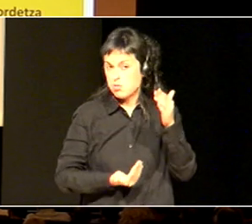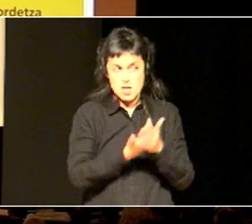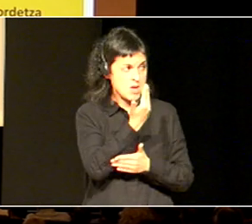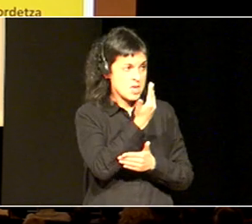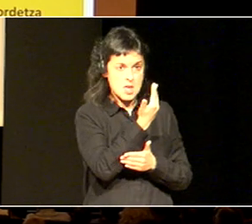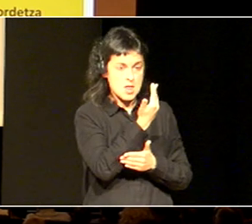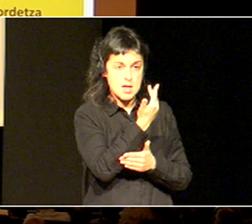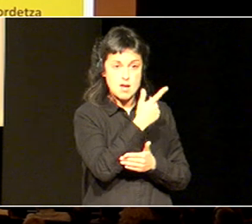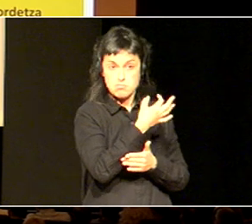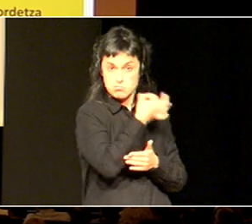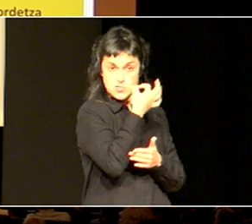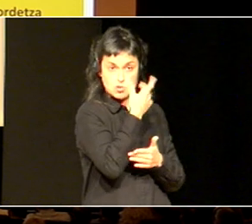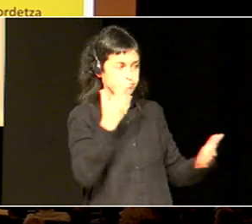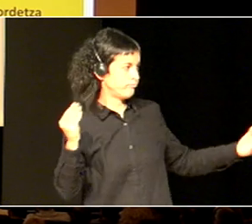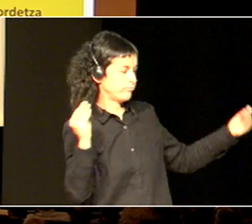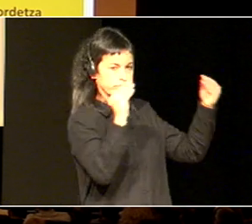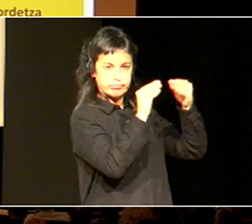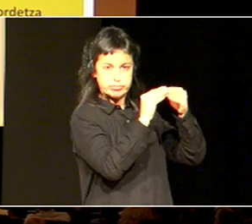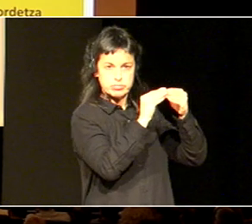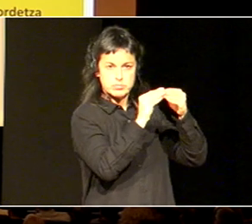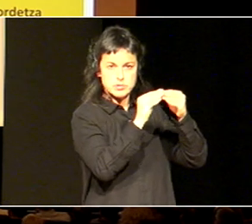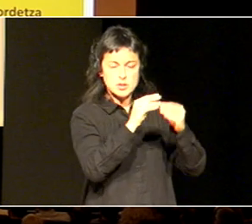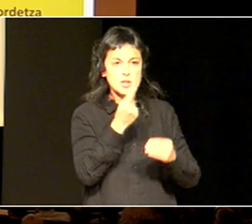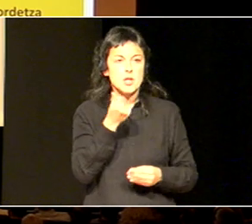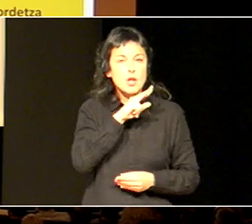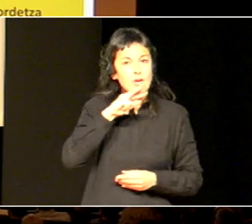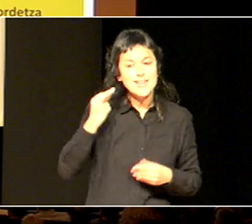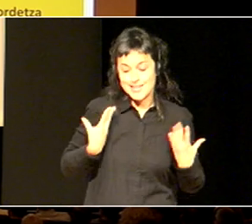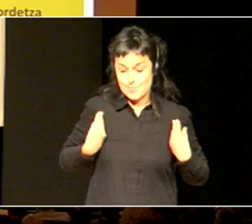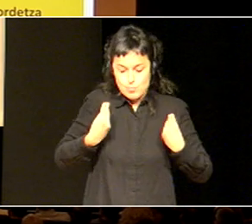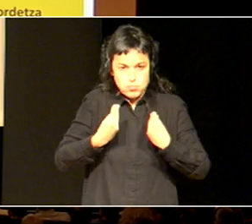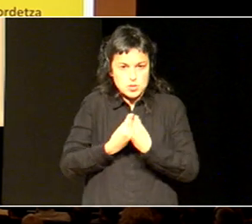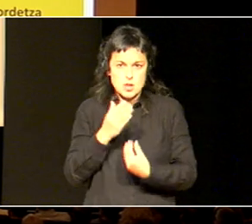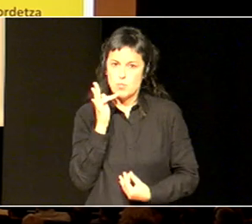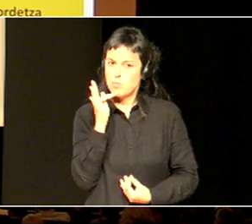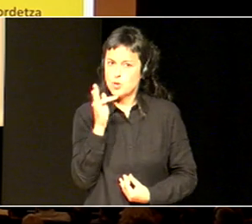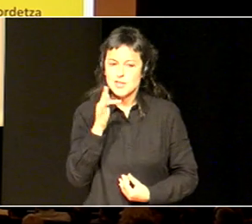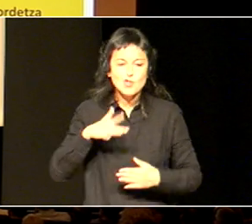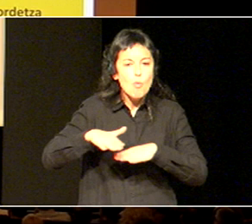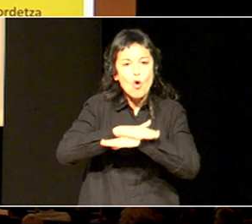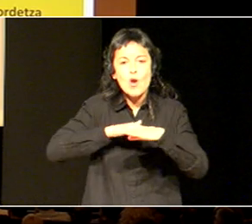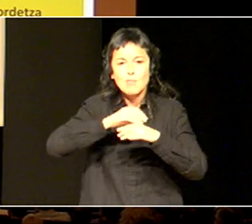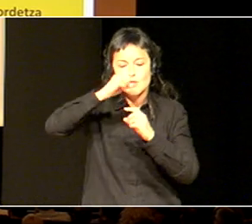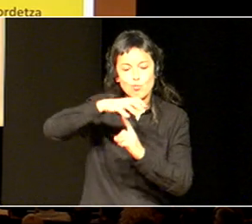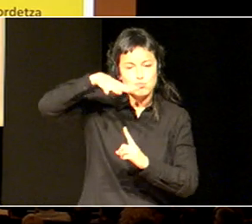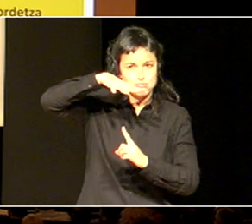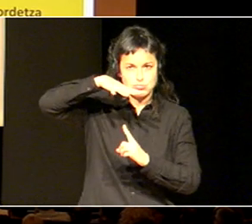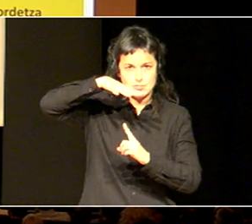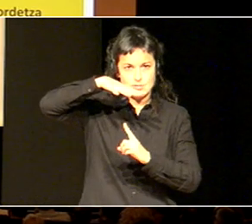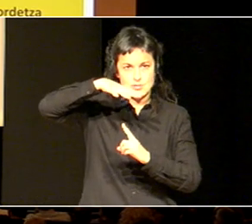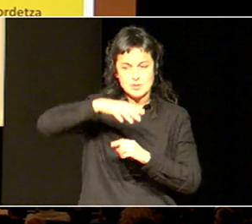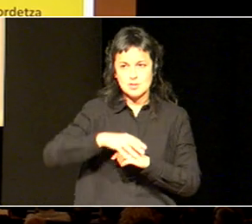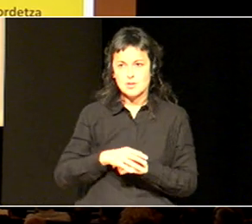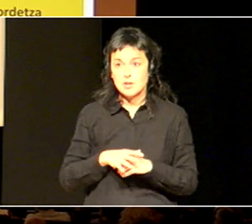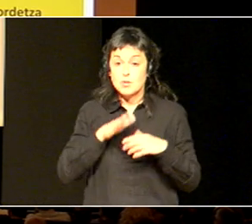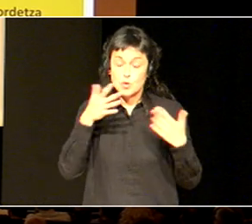erabatadoz gaude, eta balioak eta bizikiretza positiboa da aterkina, beraz horretaz ere onarritzen dugu,